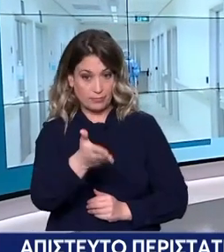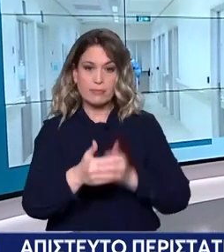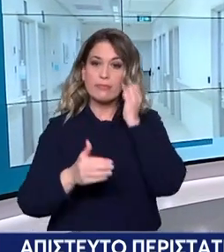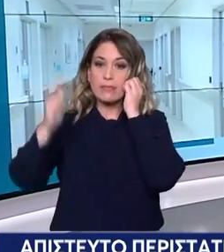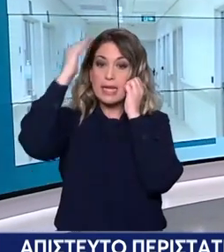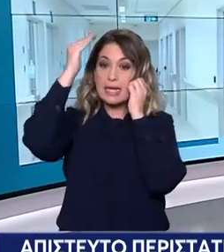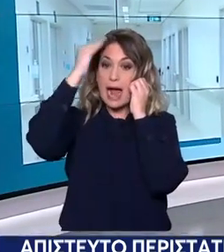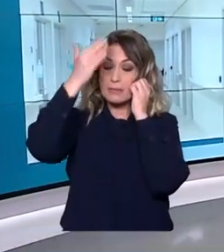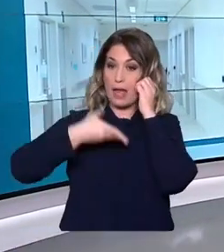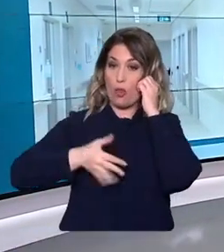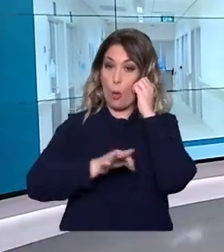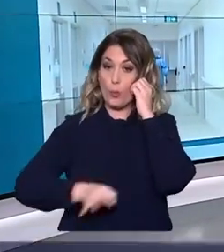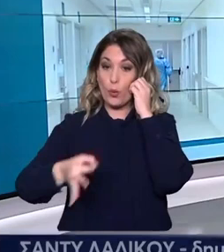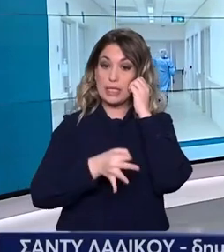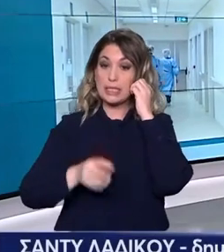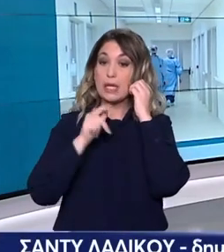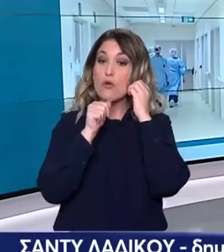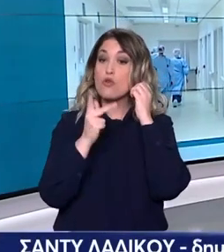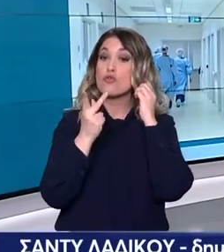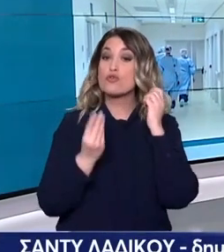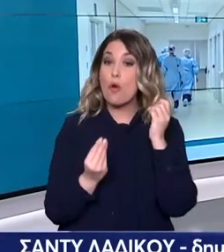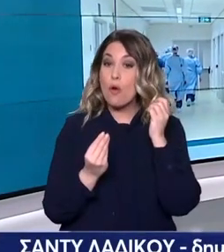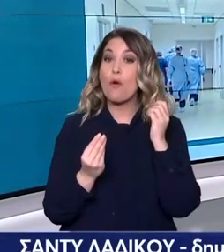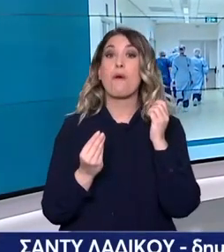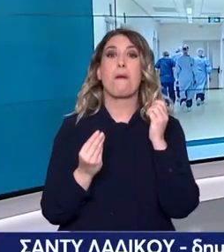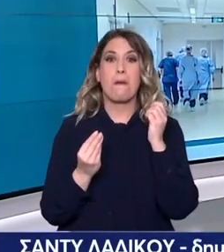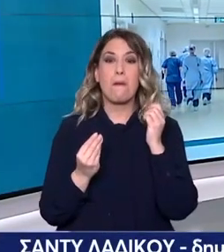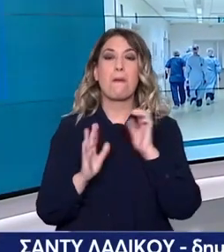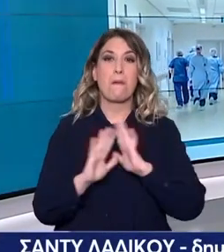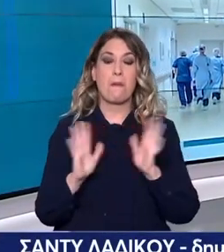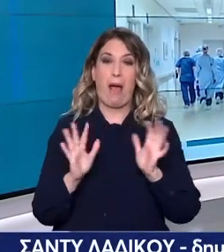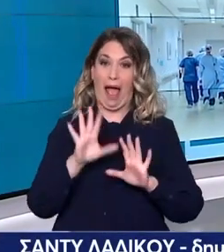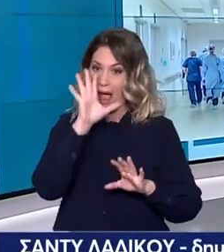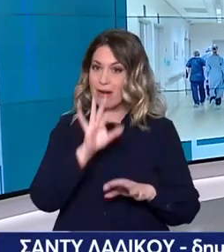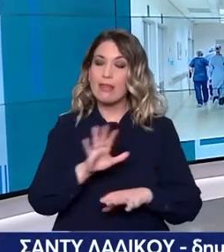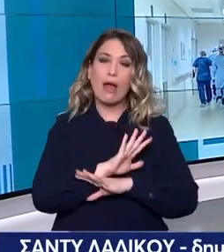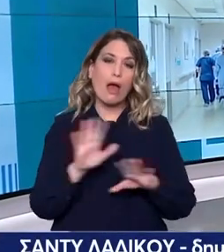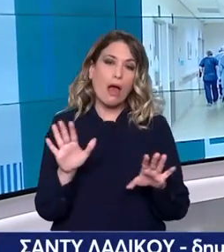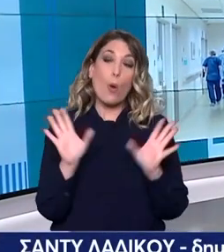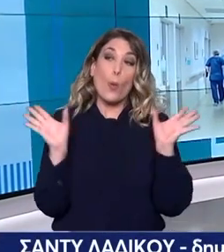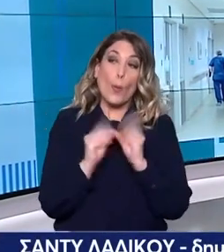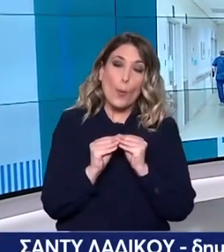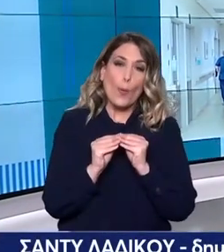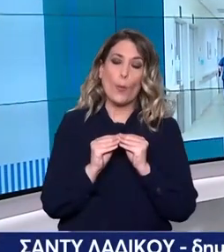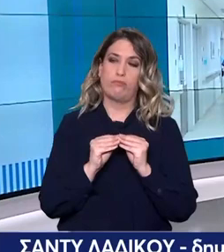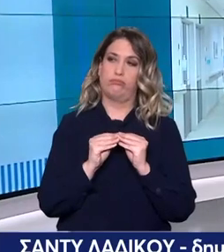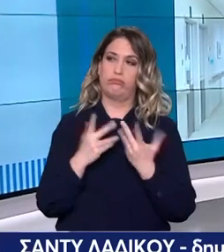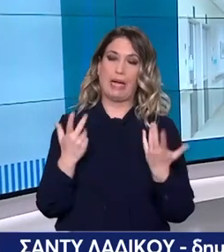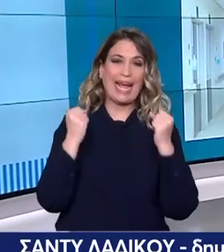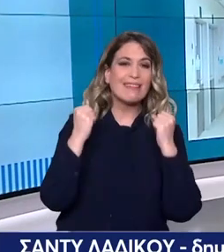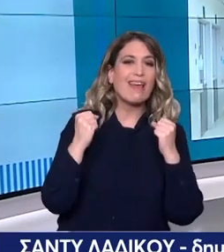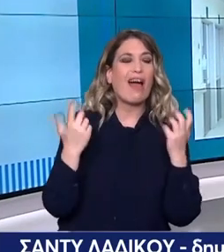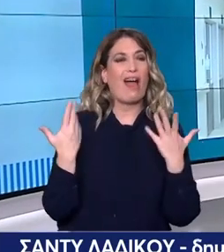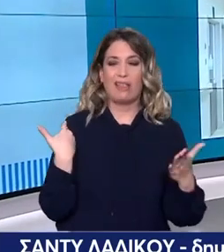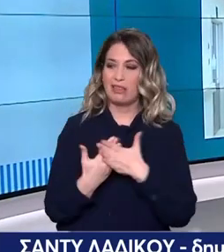Καλησπέρα Νίκο από την ΚΟ. Πραγματικά θα μπορούσαμε να γράψουμε πάρα πολλές σελίδες και να αφιερώσουμε πολύ μεγάλο μέρος εκπομπής σου για τα όσα ζούμε τα